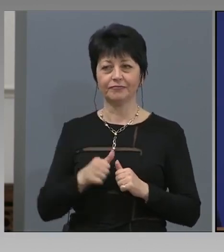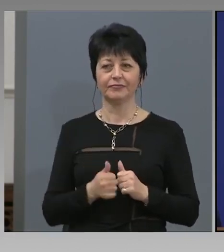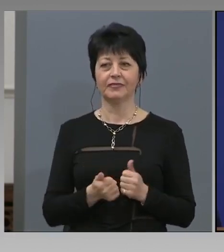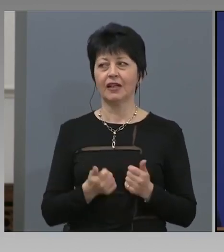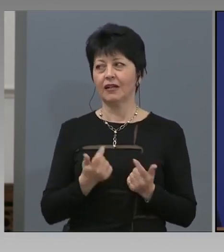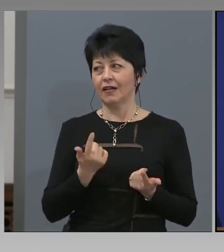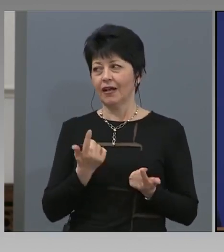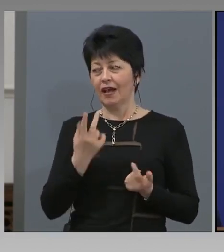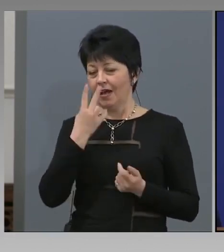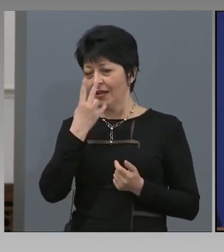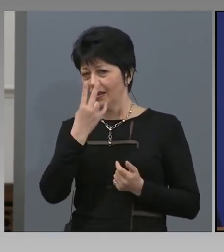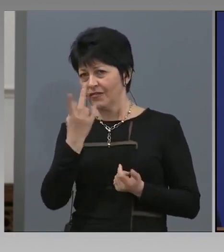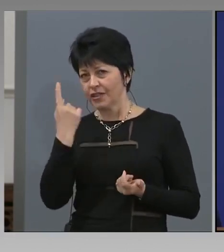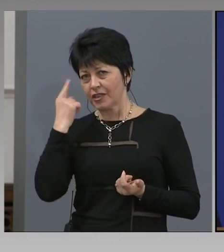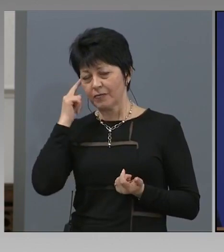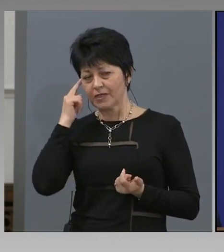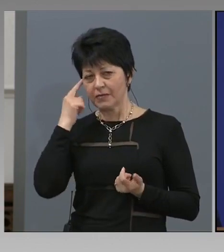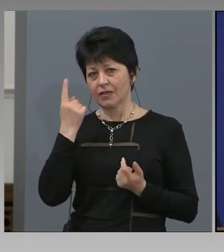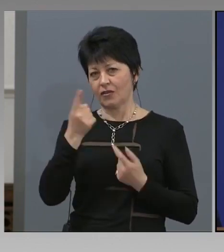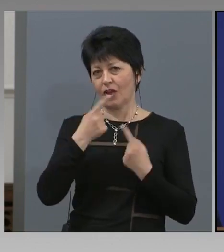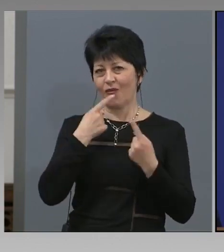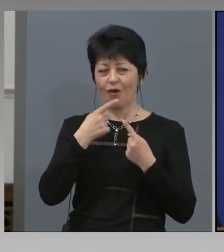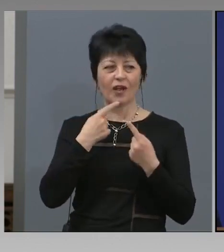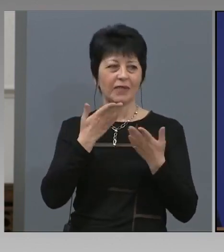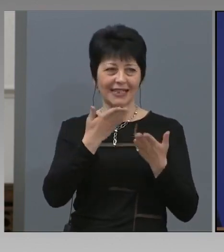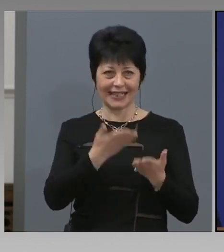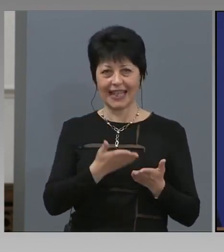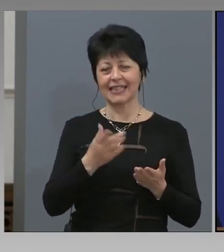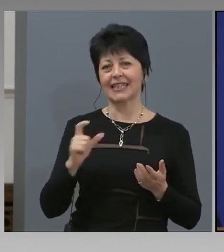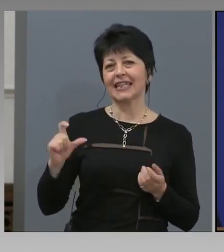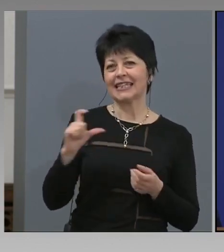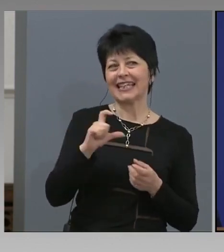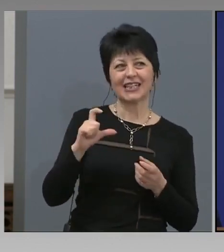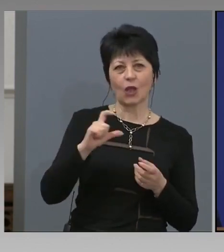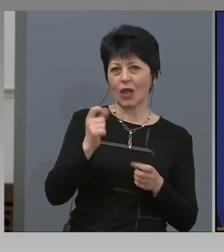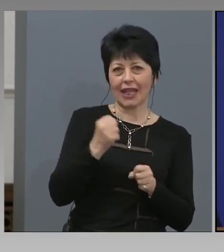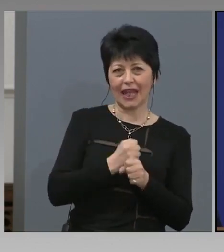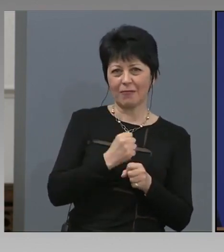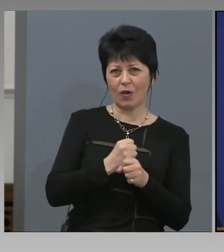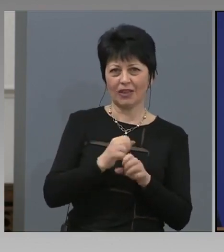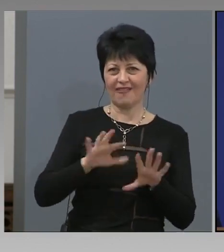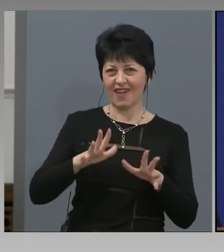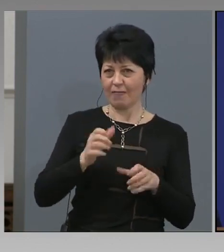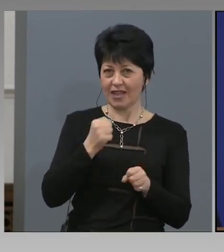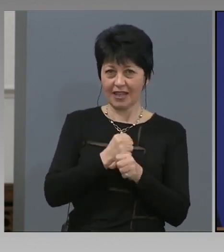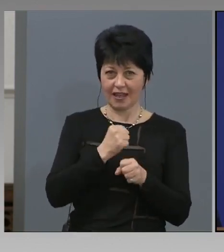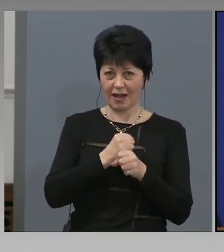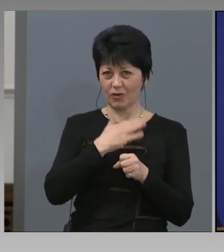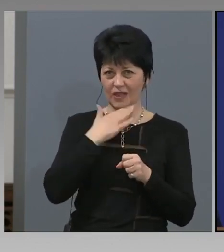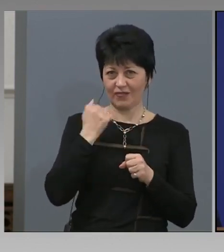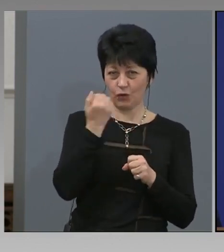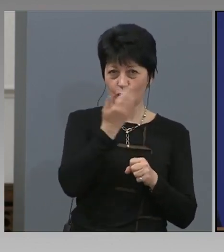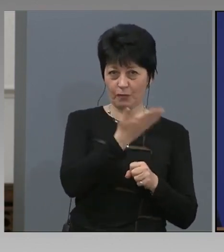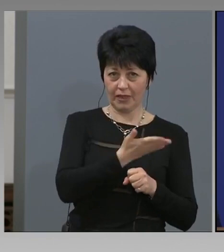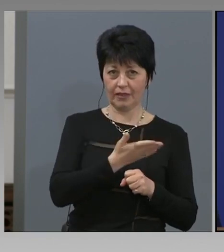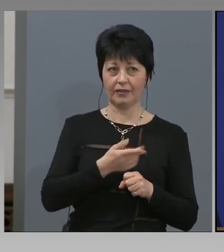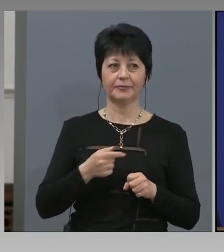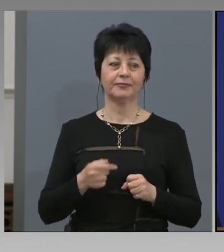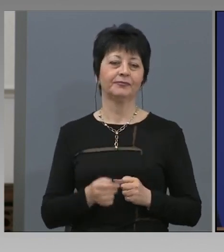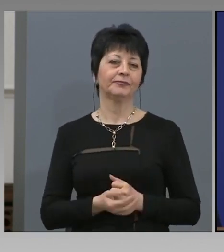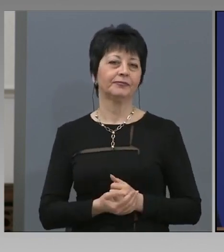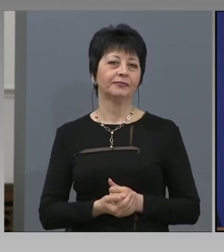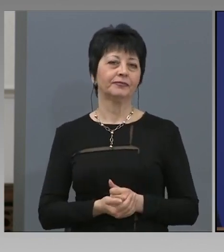никакъв смисъл сега да говорим о сезонни работни. Ние още не сме стигнали най-лошно.